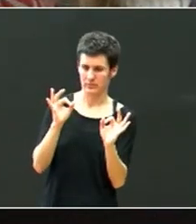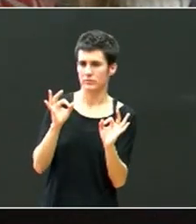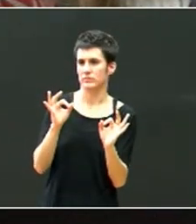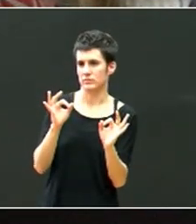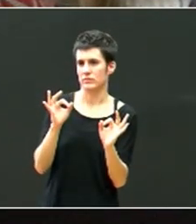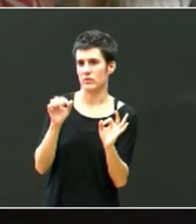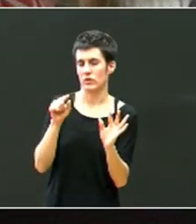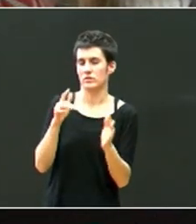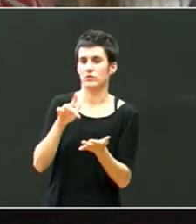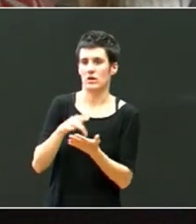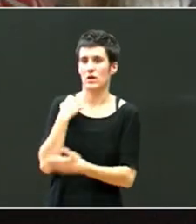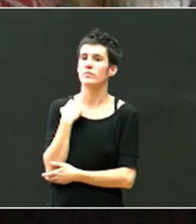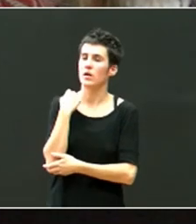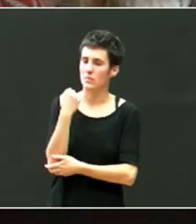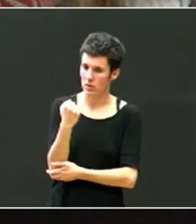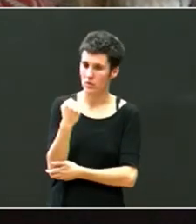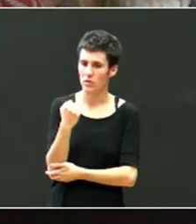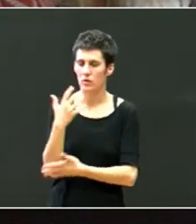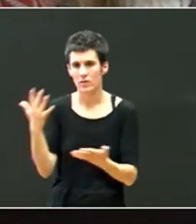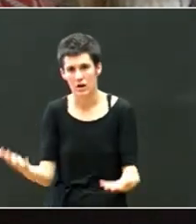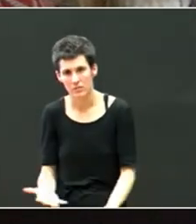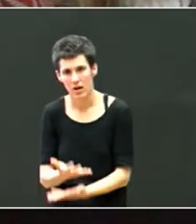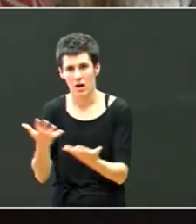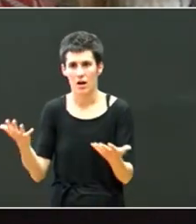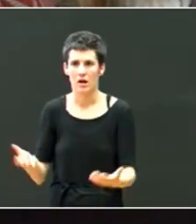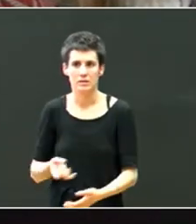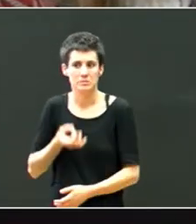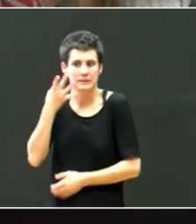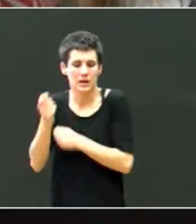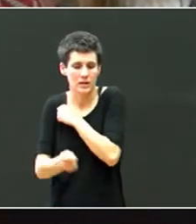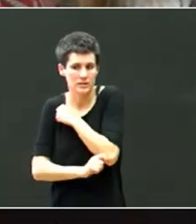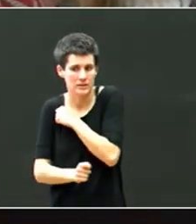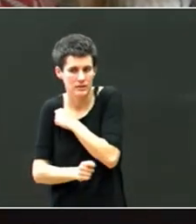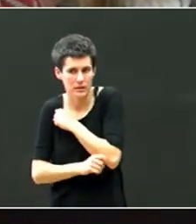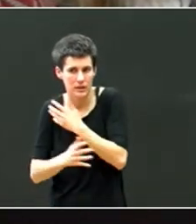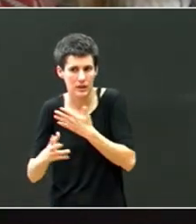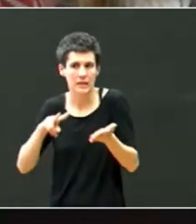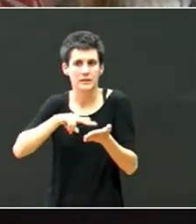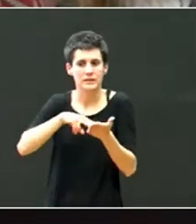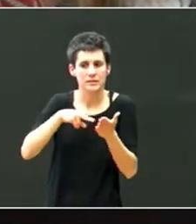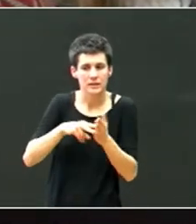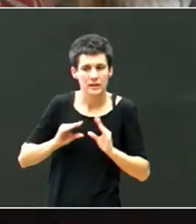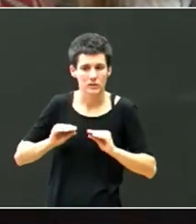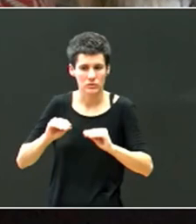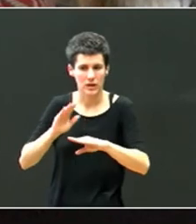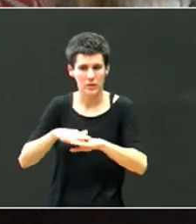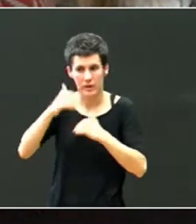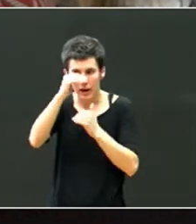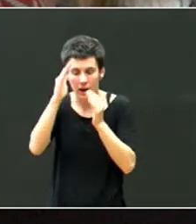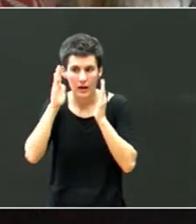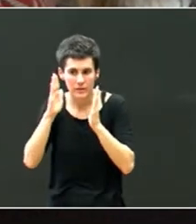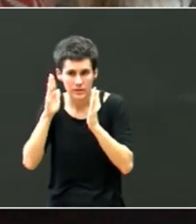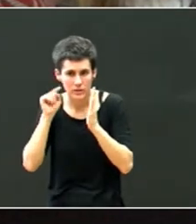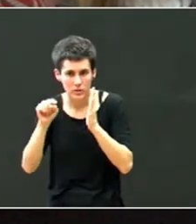berak esan dagoen moduan, horregotia, laguntzea, estrategia garatzea, eta teknika batzuk erabiltzea, arreta hori, joateko, ba,